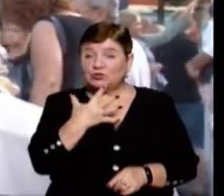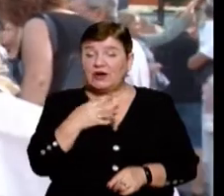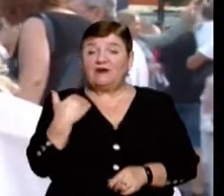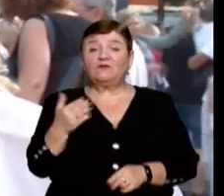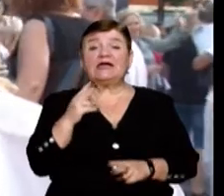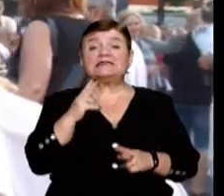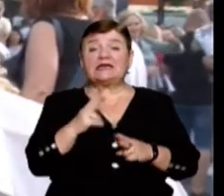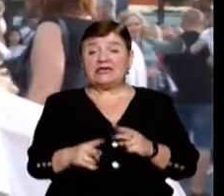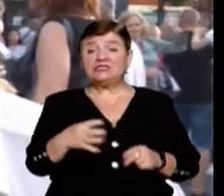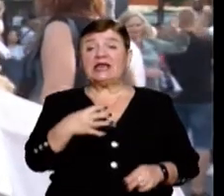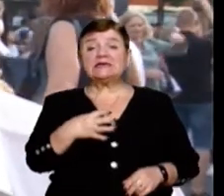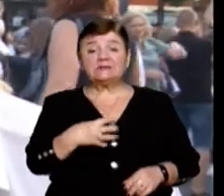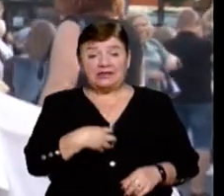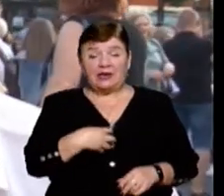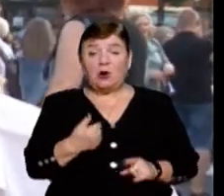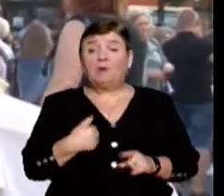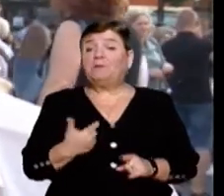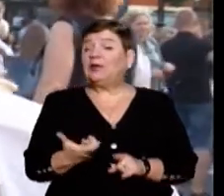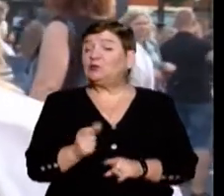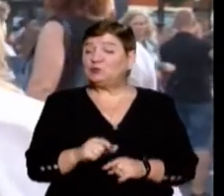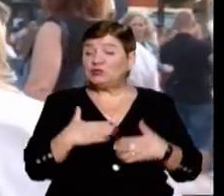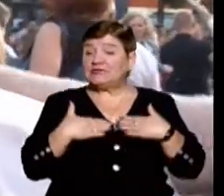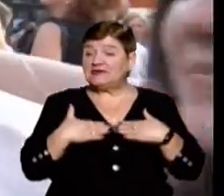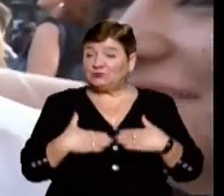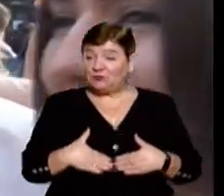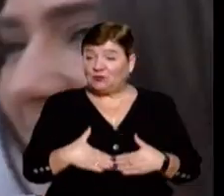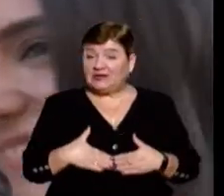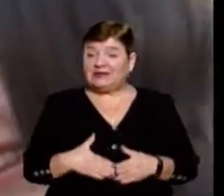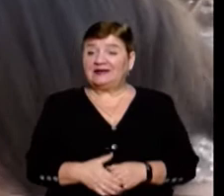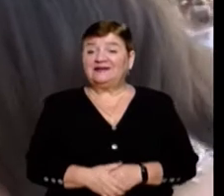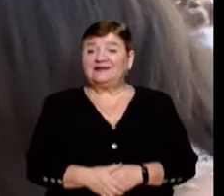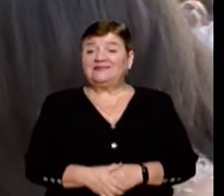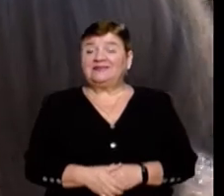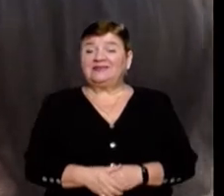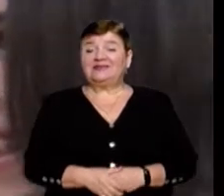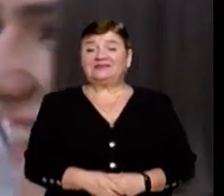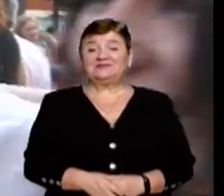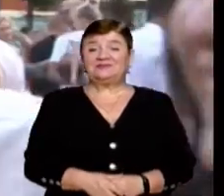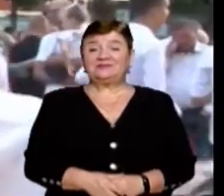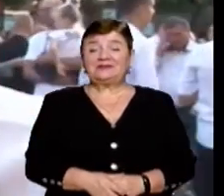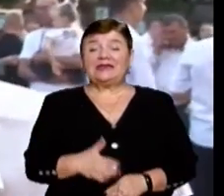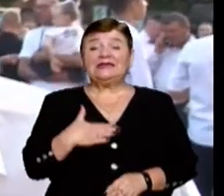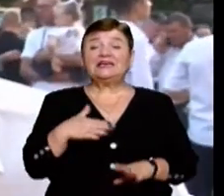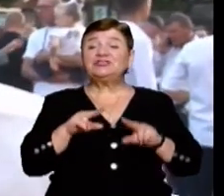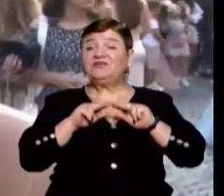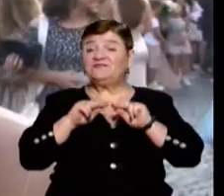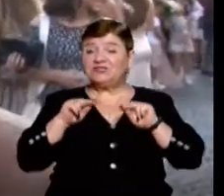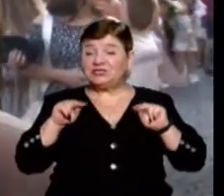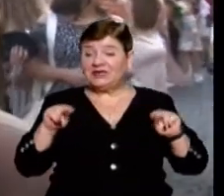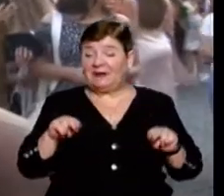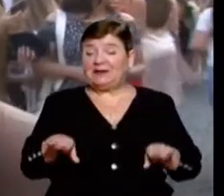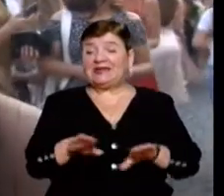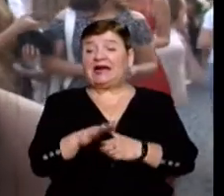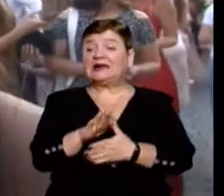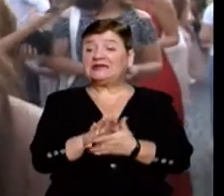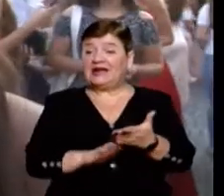закінчилася з медалю, ми дуже задоволені, дякуємо нашим вчителям і так далі. Шкільні